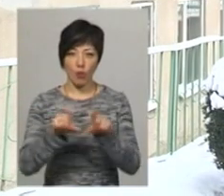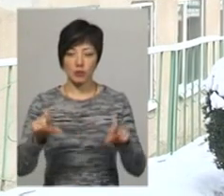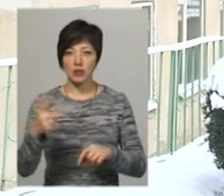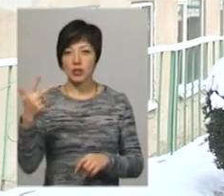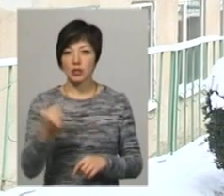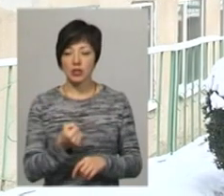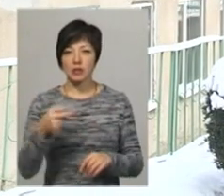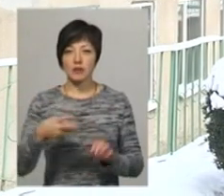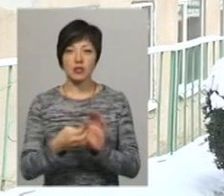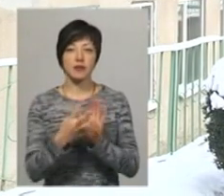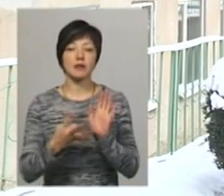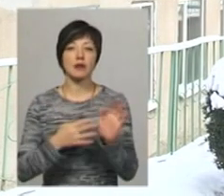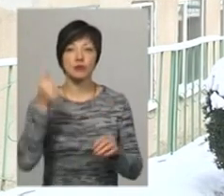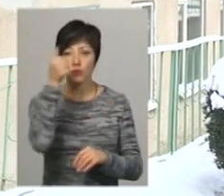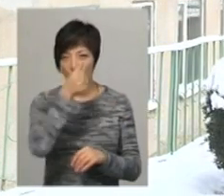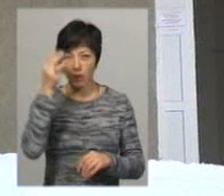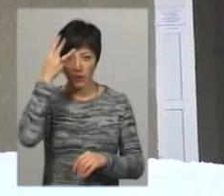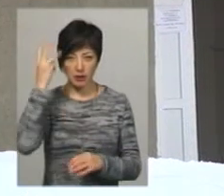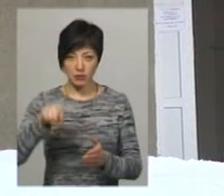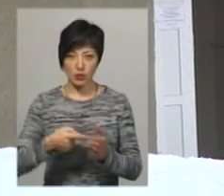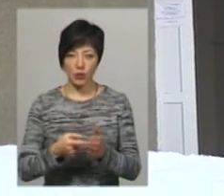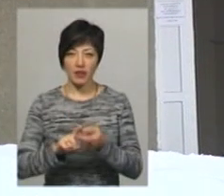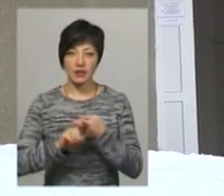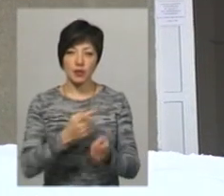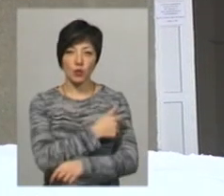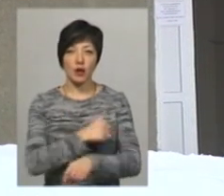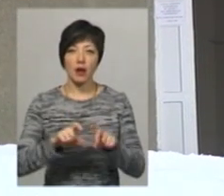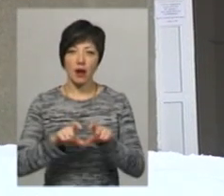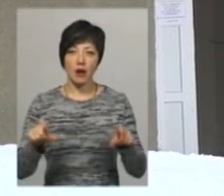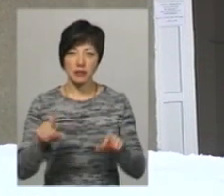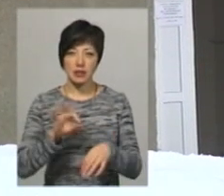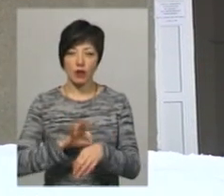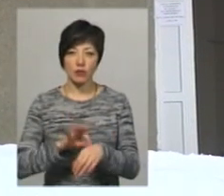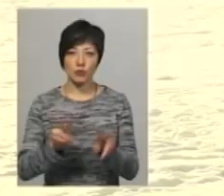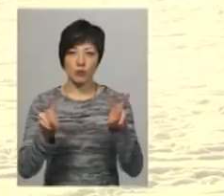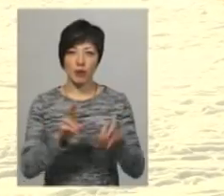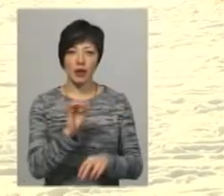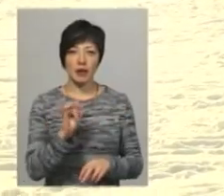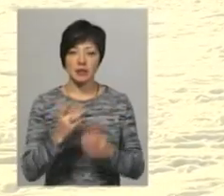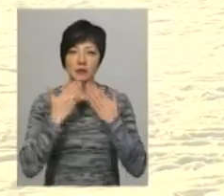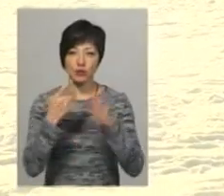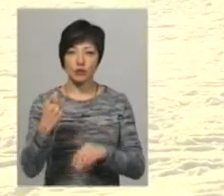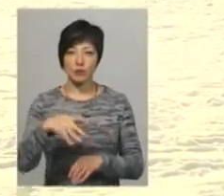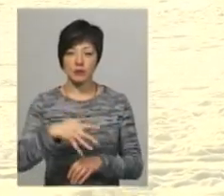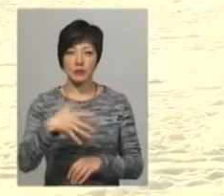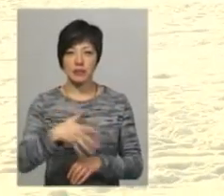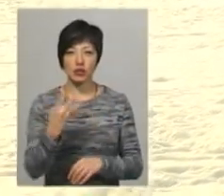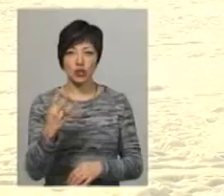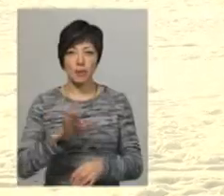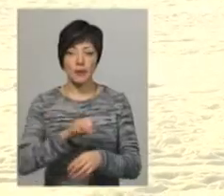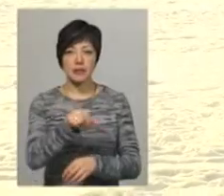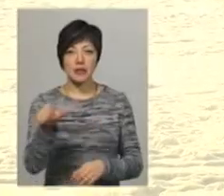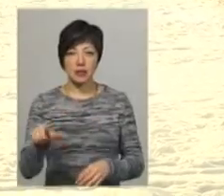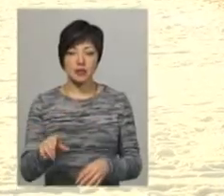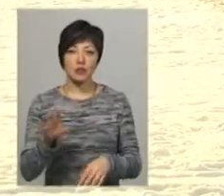тижні 2019 року до Хмельницької міської інфекційної лікарні з діагнозом КІР звернулись 154 пацієнти.